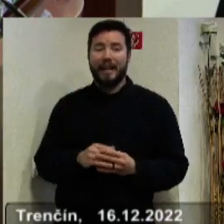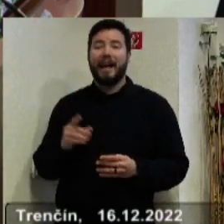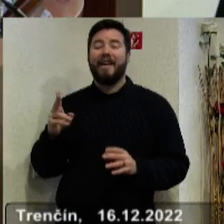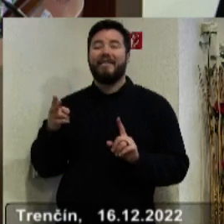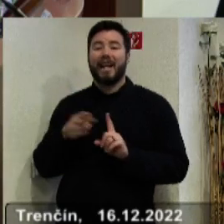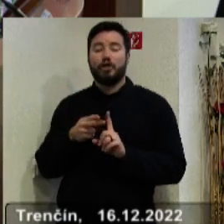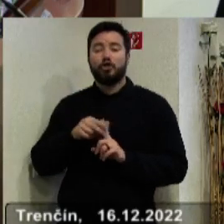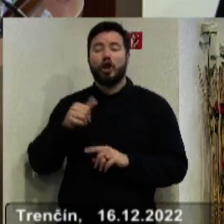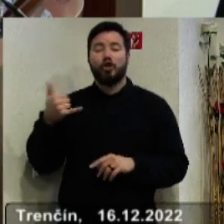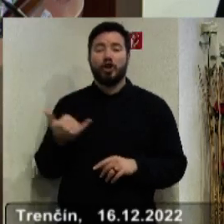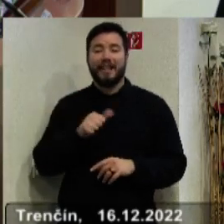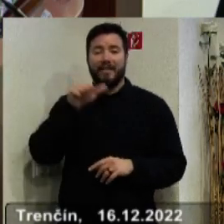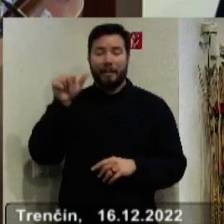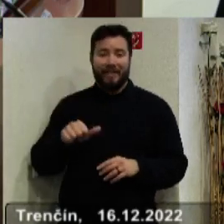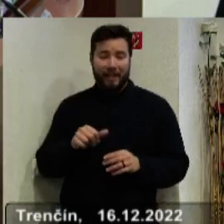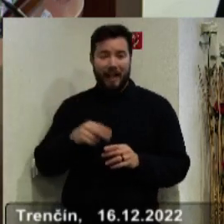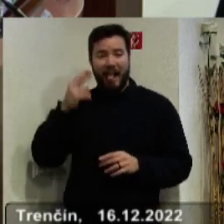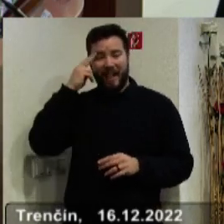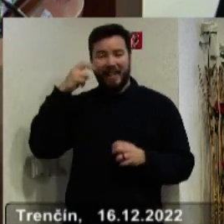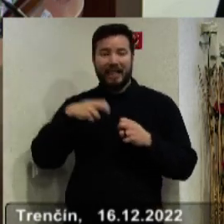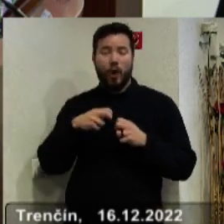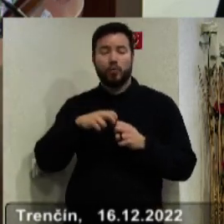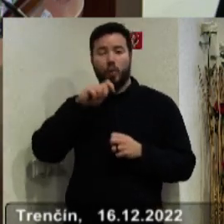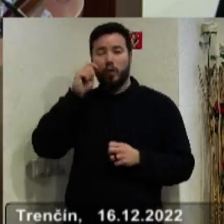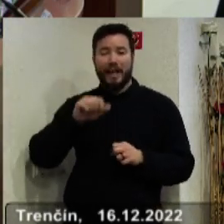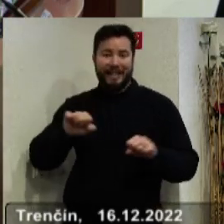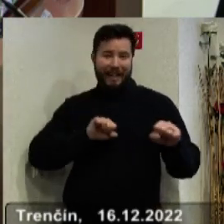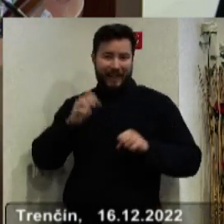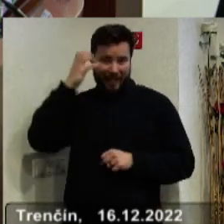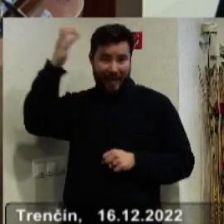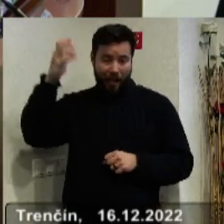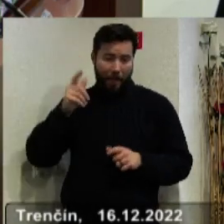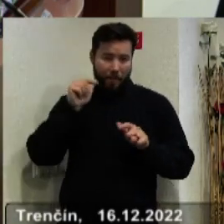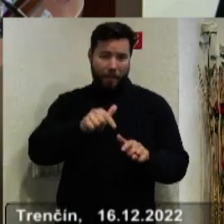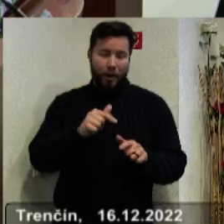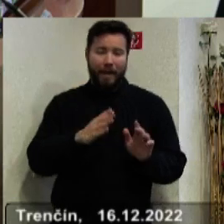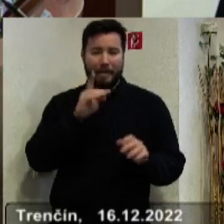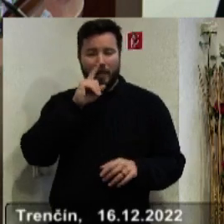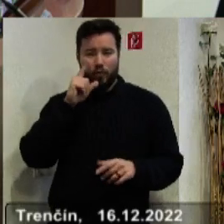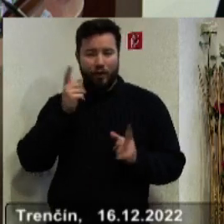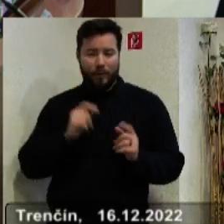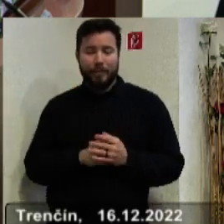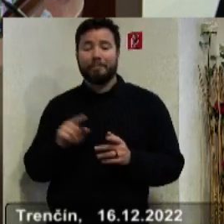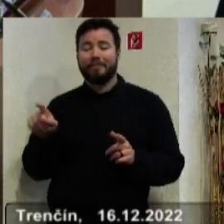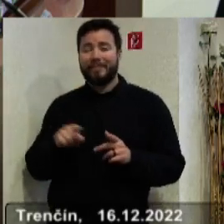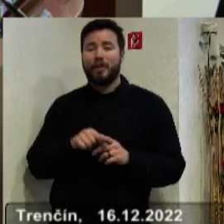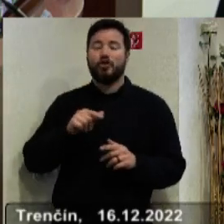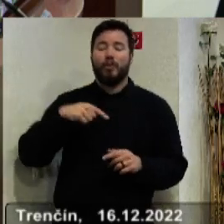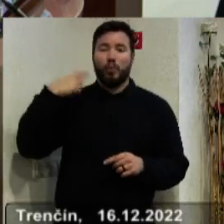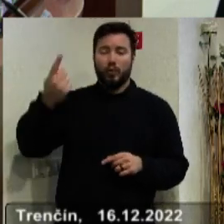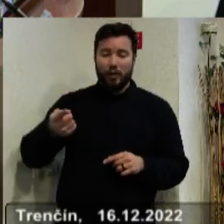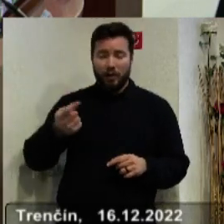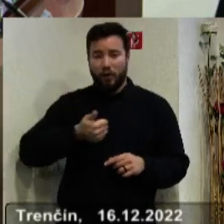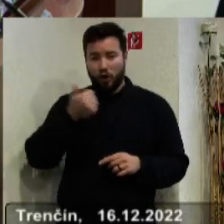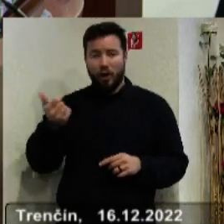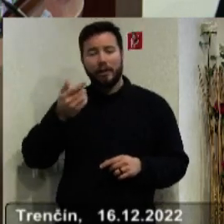je František Jozef I. ako hlavný monarch rakúsko-vorskej monarchie. A zároveň v budúci rok si pripomíname a